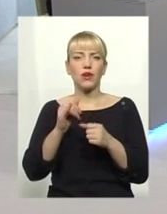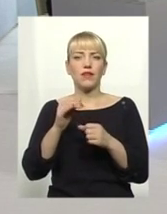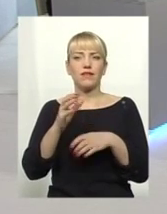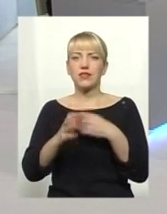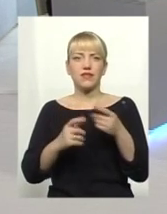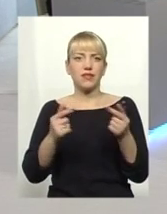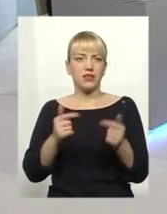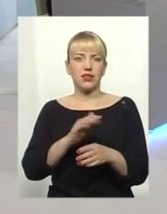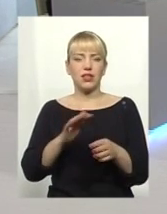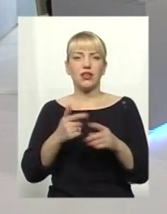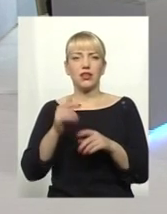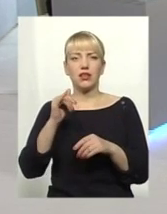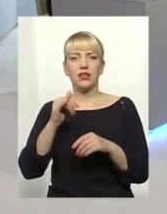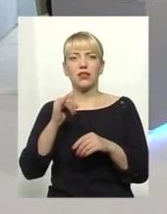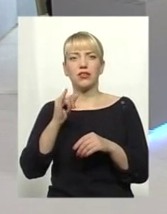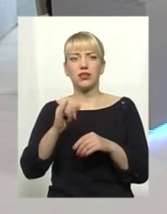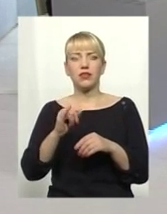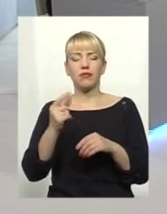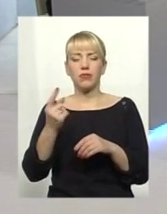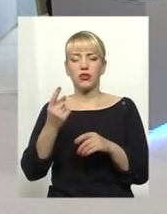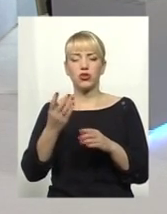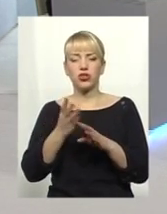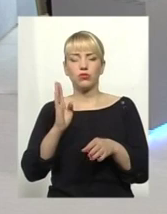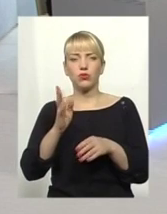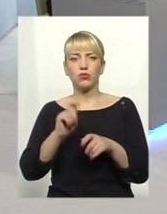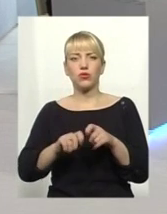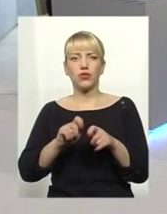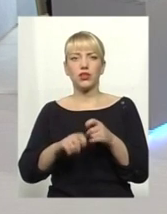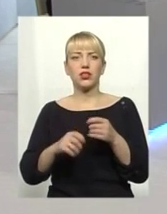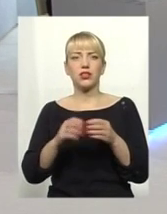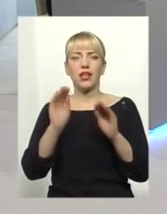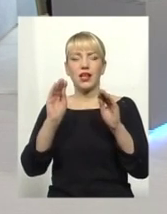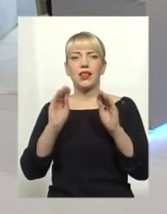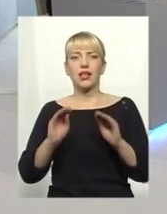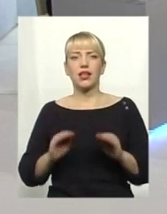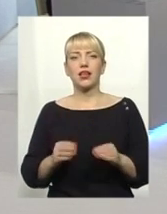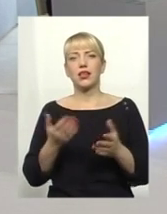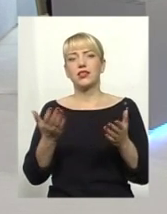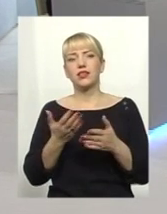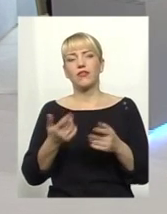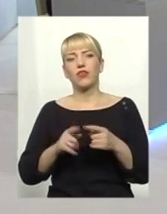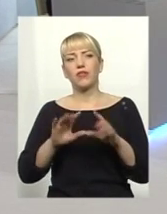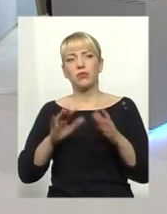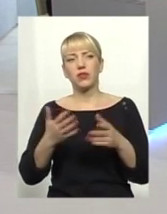в першу чергу перевірятися ті декларації і ті випадки, що